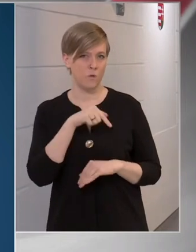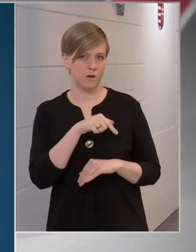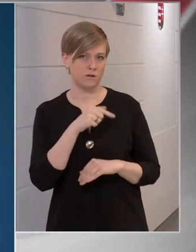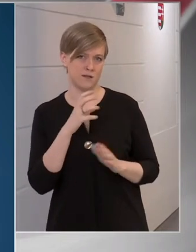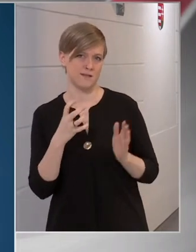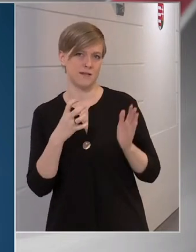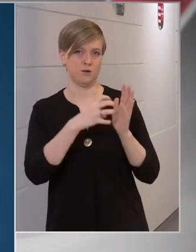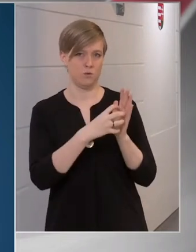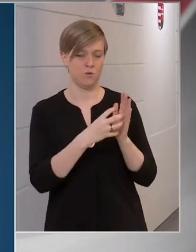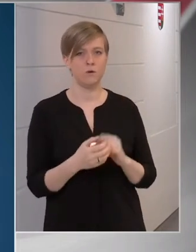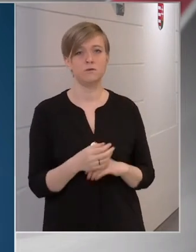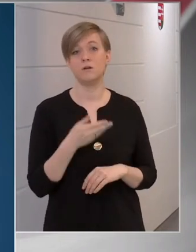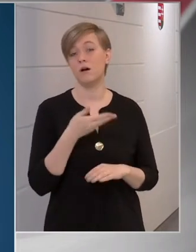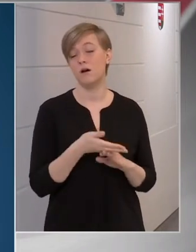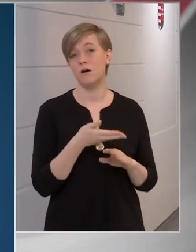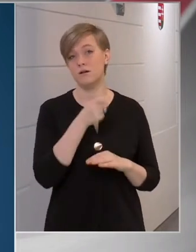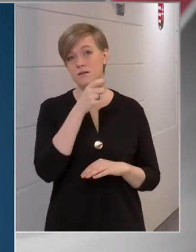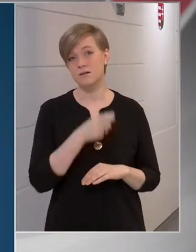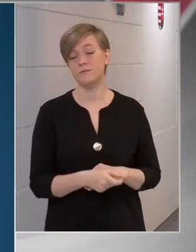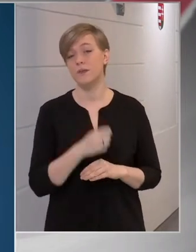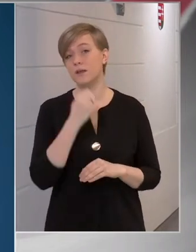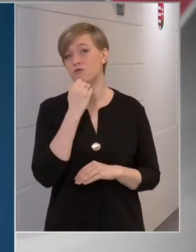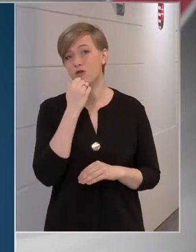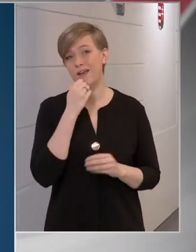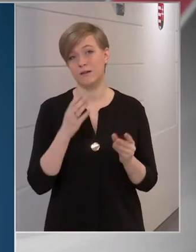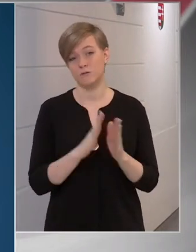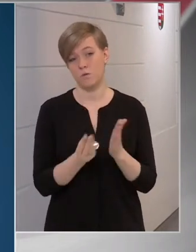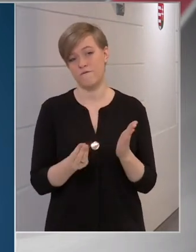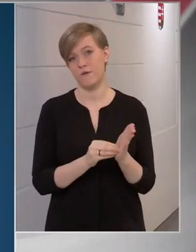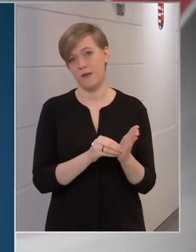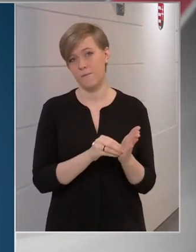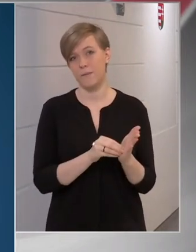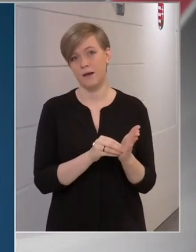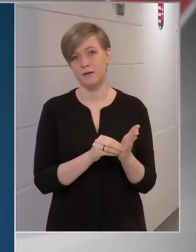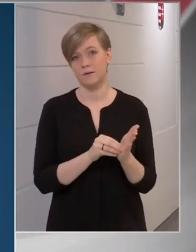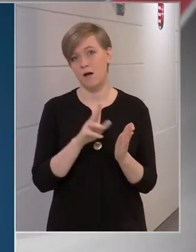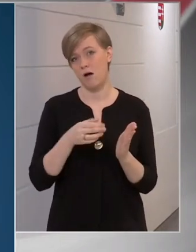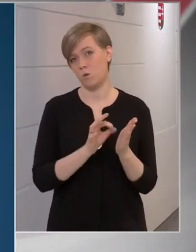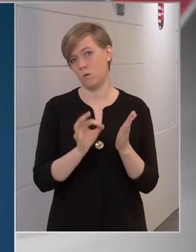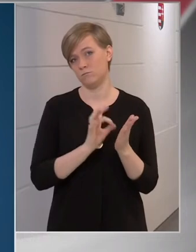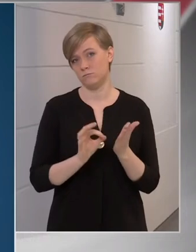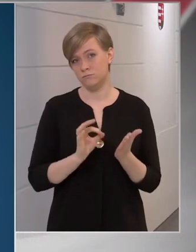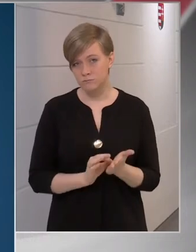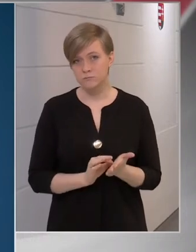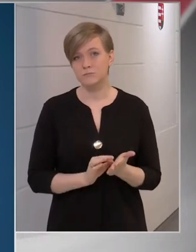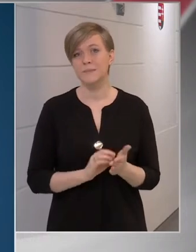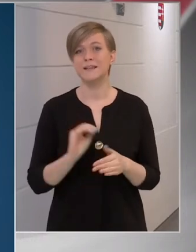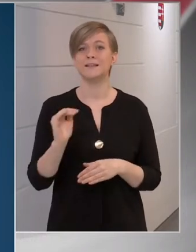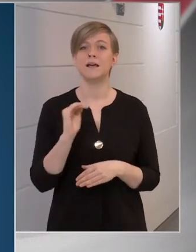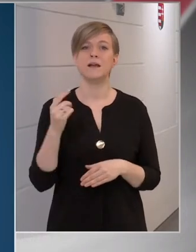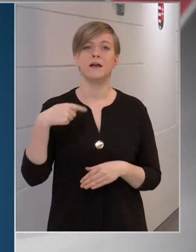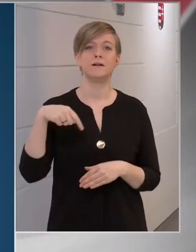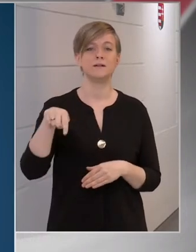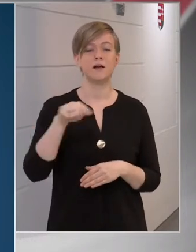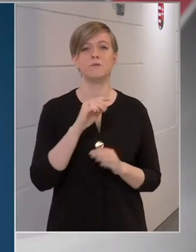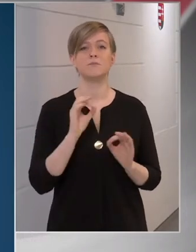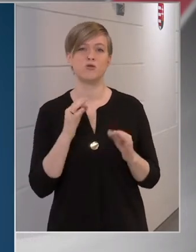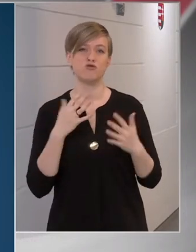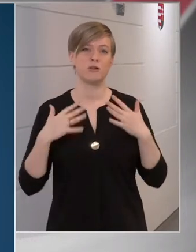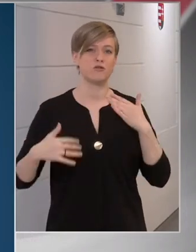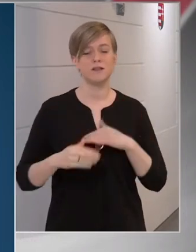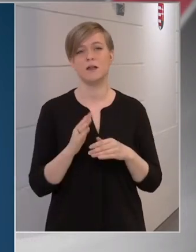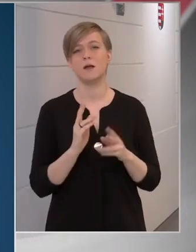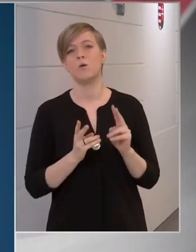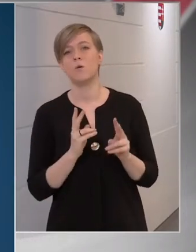ikonja, aki saját könyvében arról írt, hogy gyerekek bizonyos testészeit